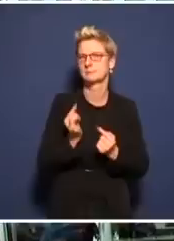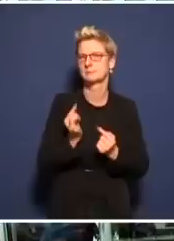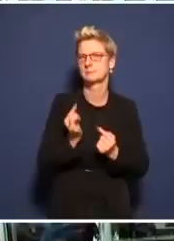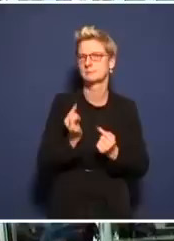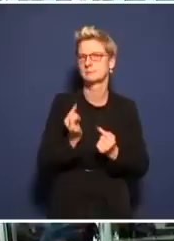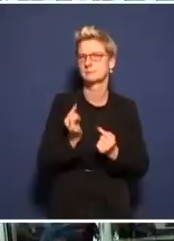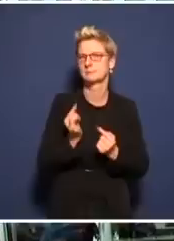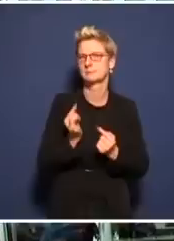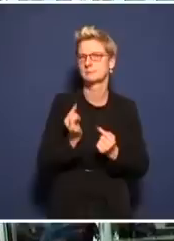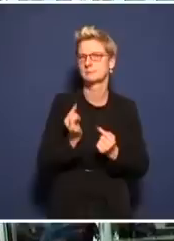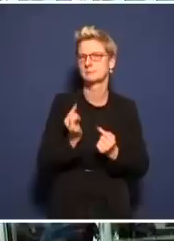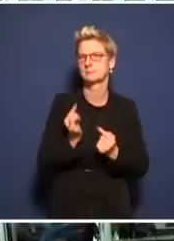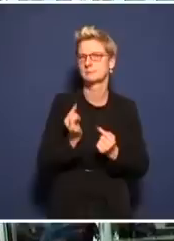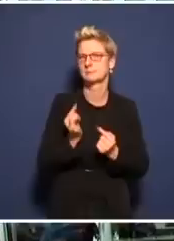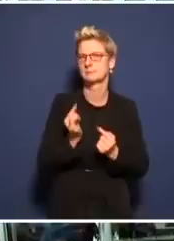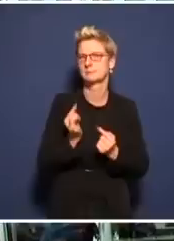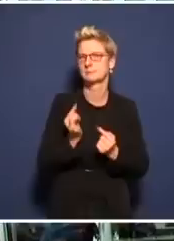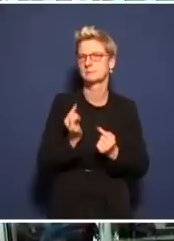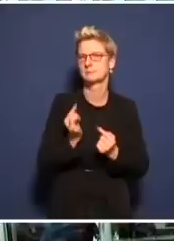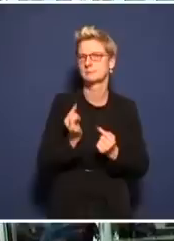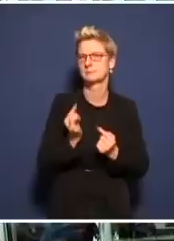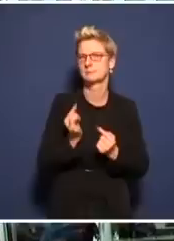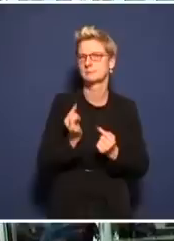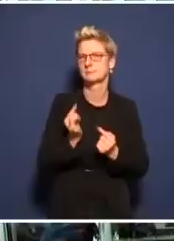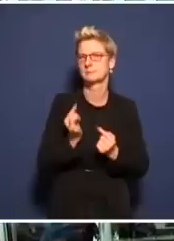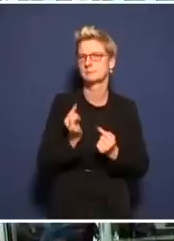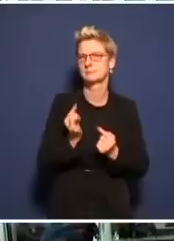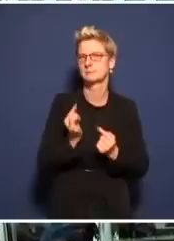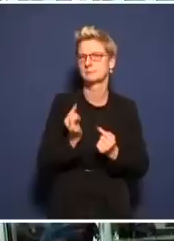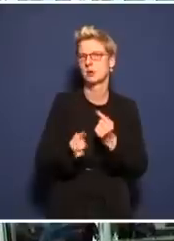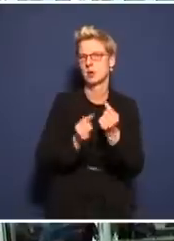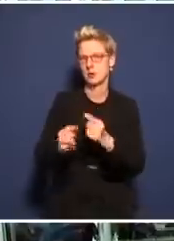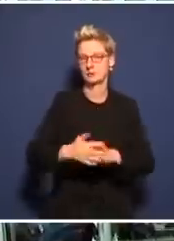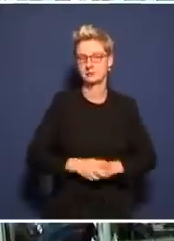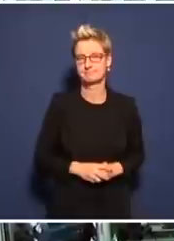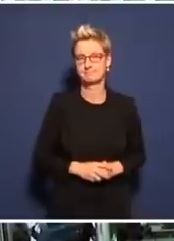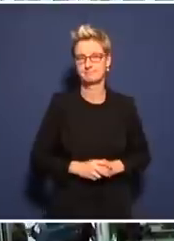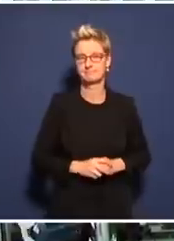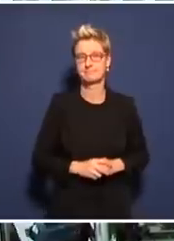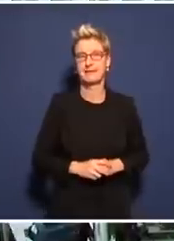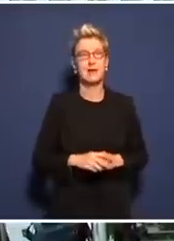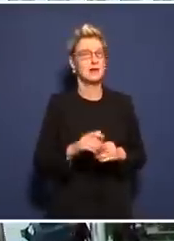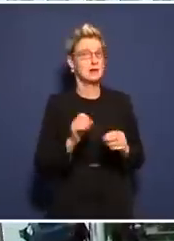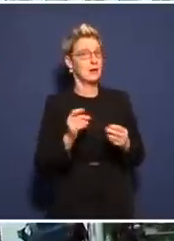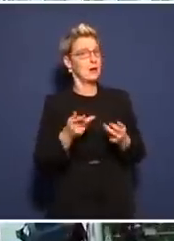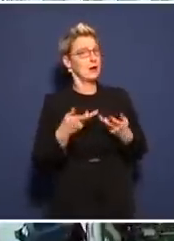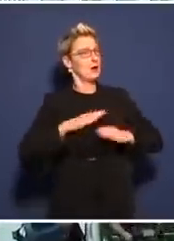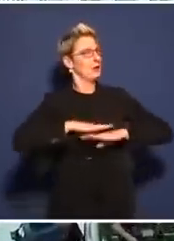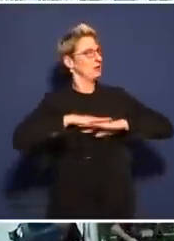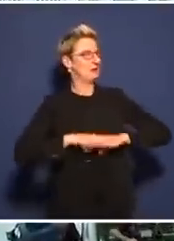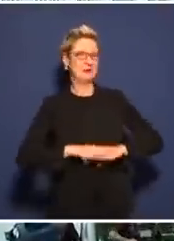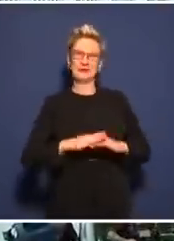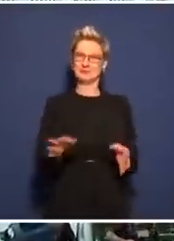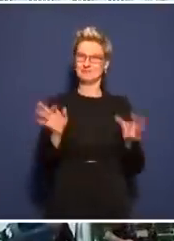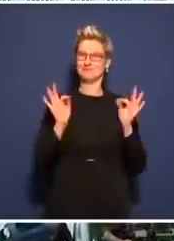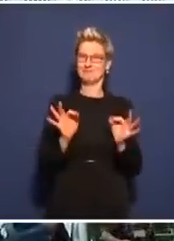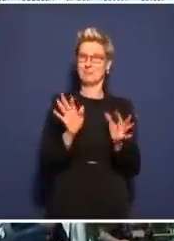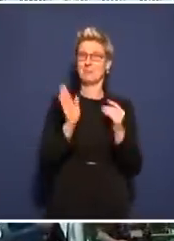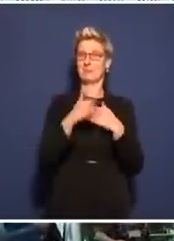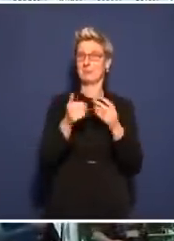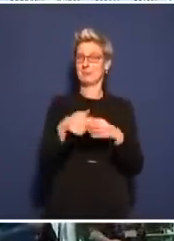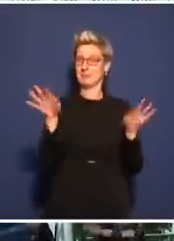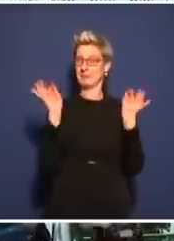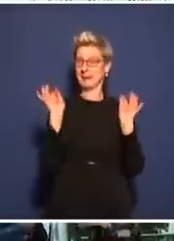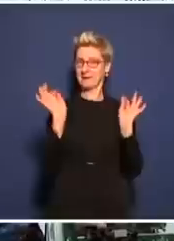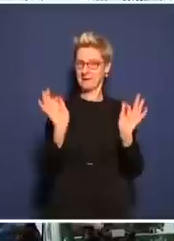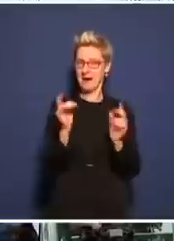-Variante, wenn die dort so viel weniger gefährlich ist als in Deutschland. Die Daten, die wir bisher vorliegen haben, die zeigen, dass die